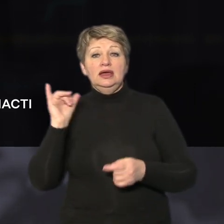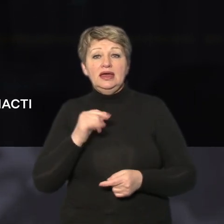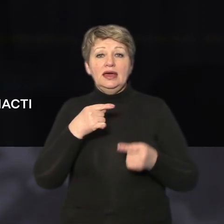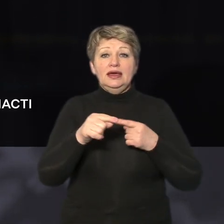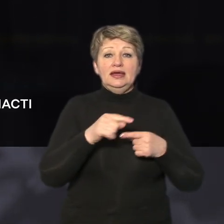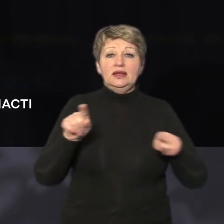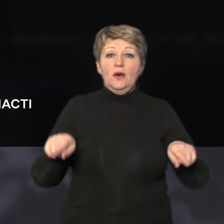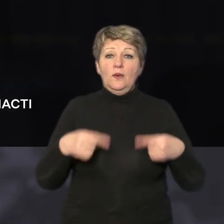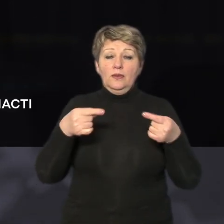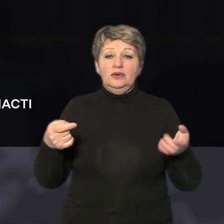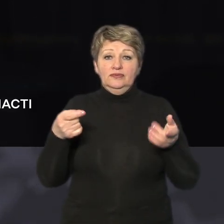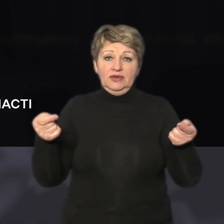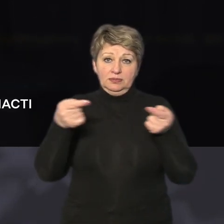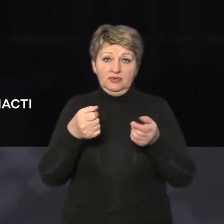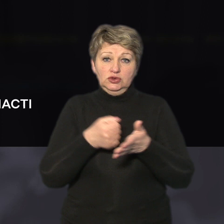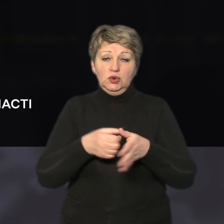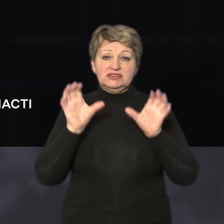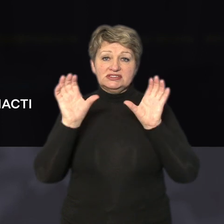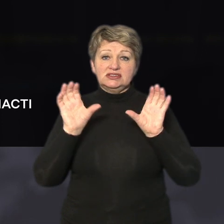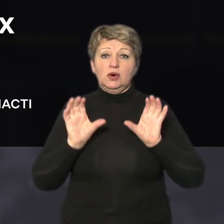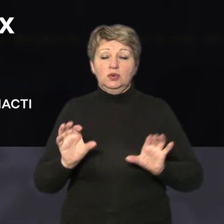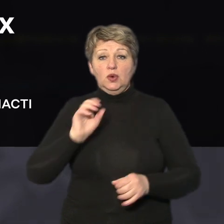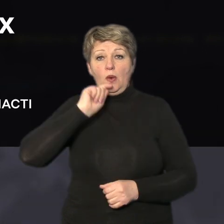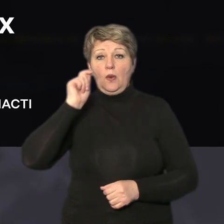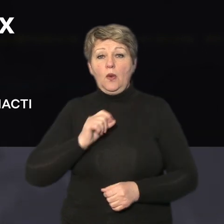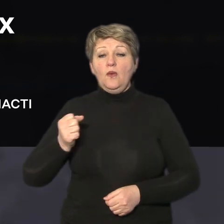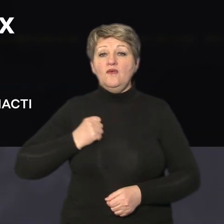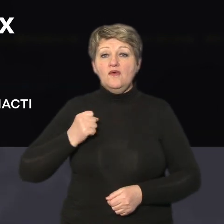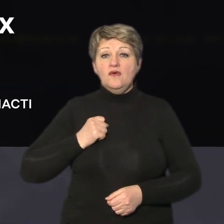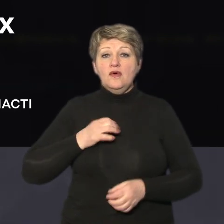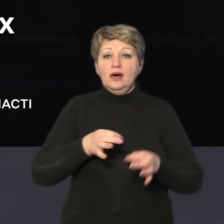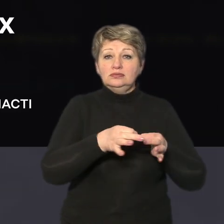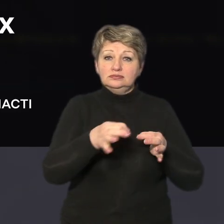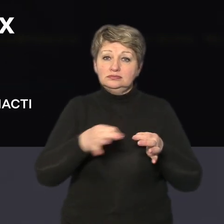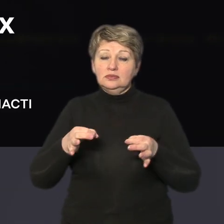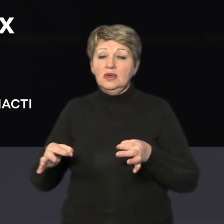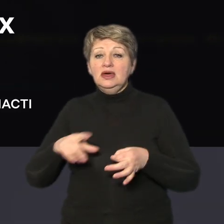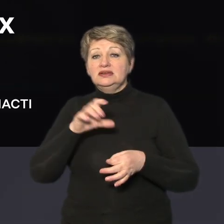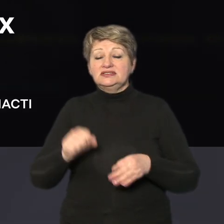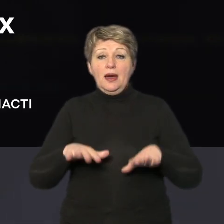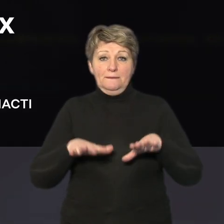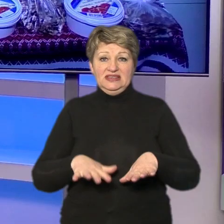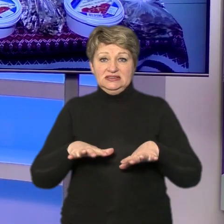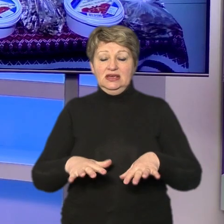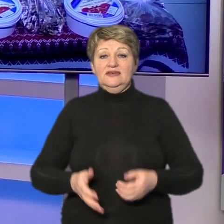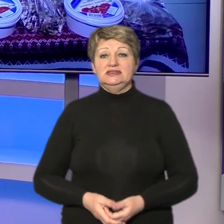утворених відповідно до законів України військових формувань за можливість їх ідентифікації на місцевості